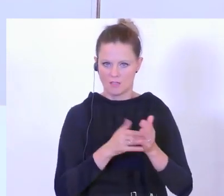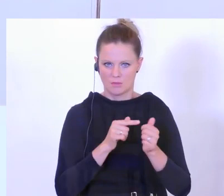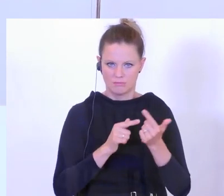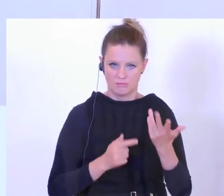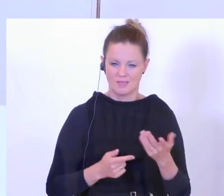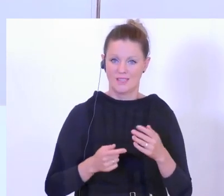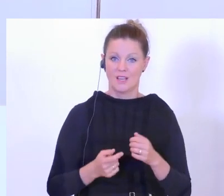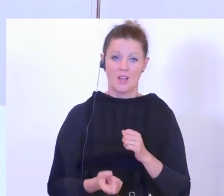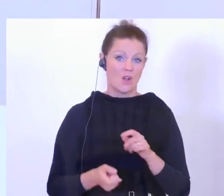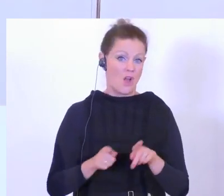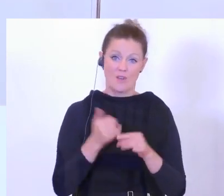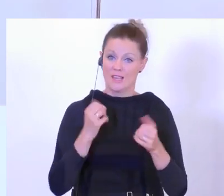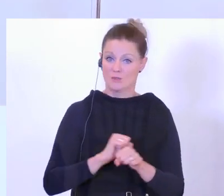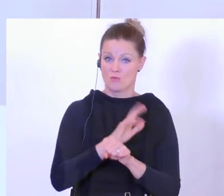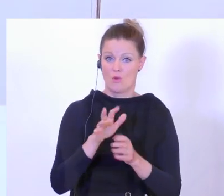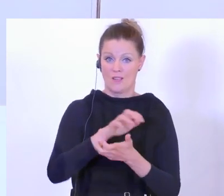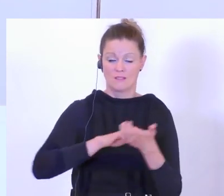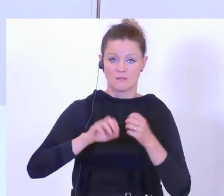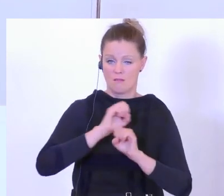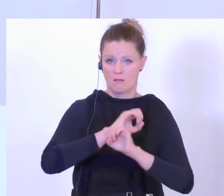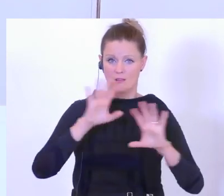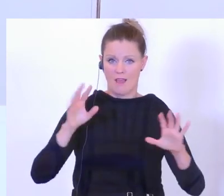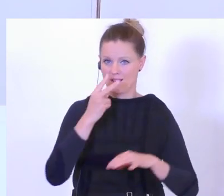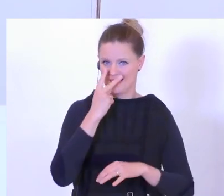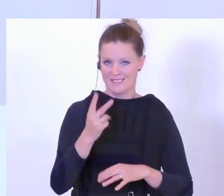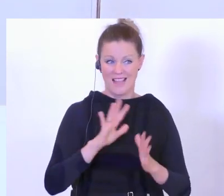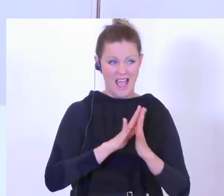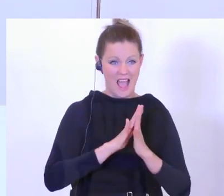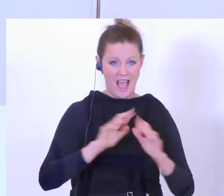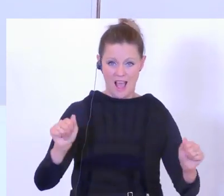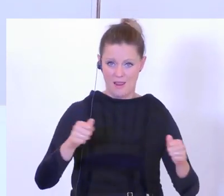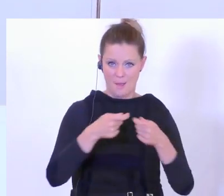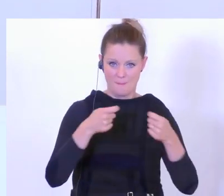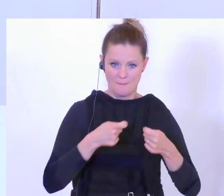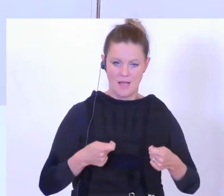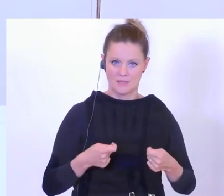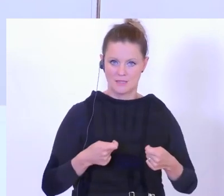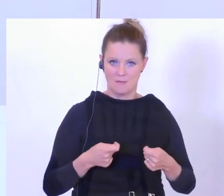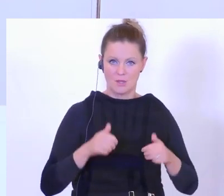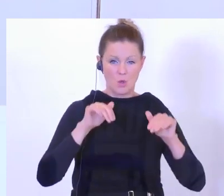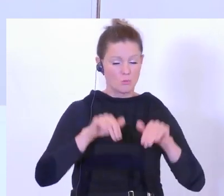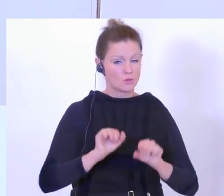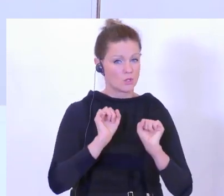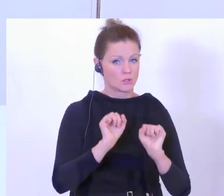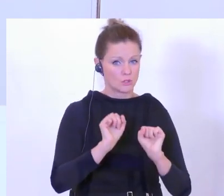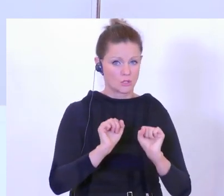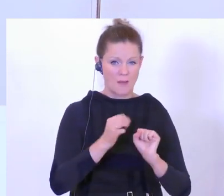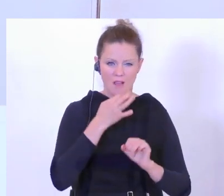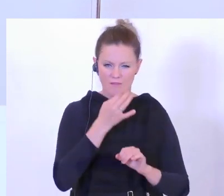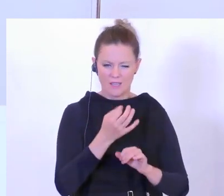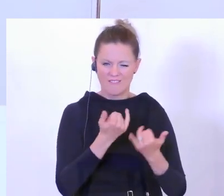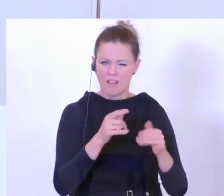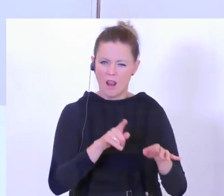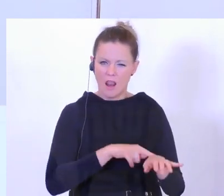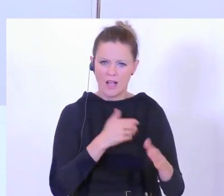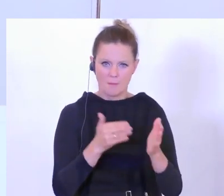sehr klar zutage getreten, alle Maßnahmen, die man setzt, immer auch hinterfragen, wie lang sind sie notwendig? Wie lang